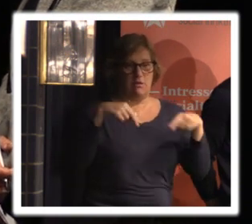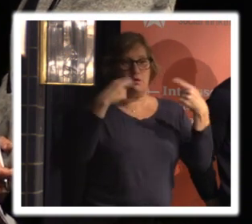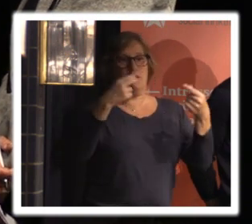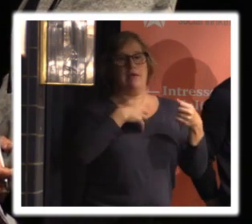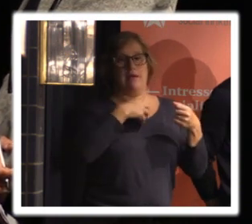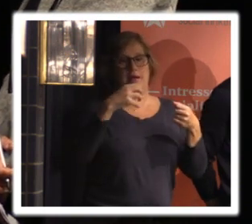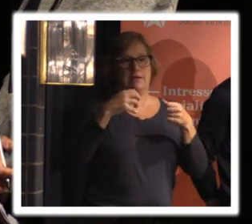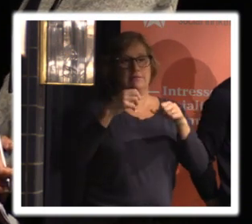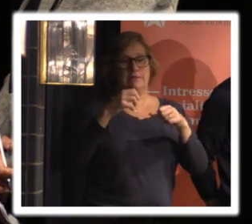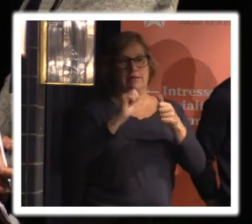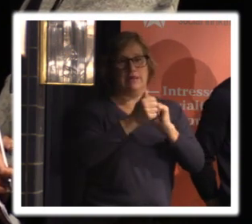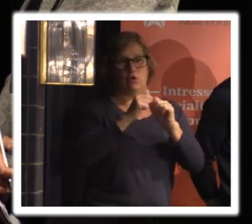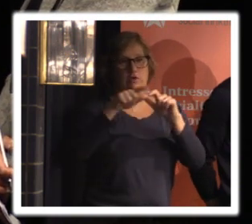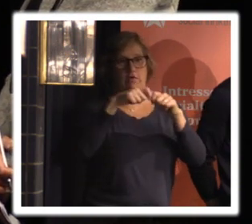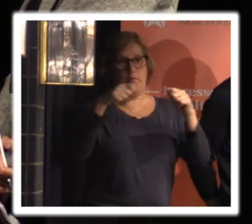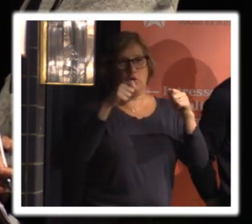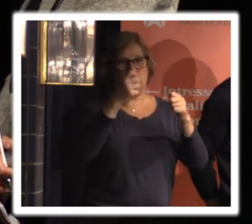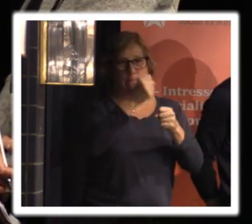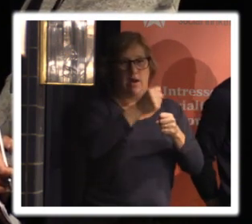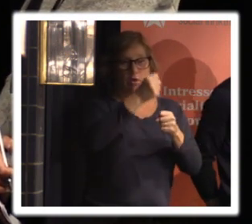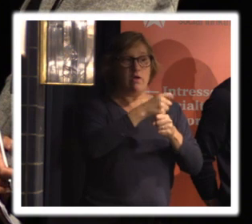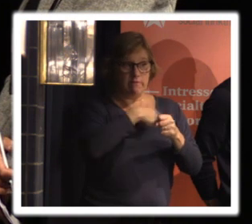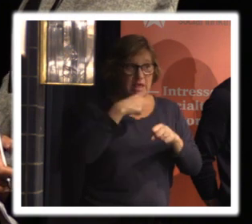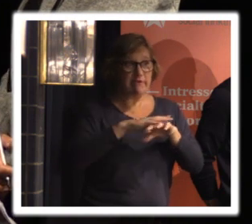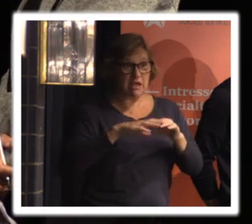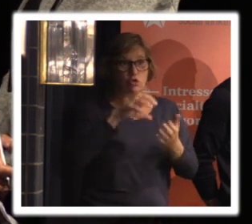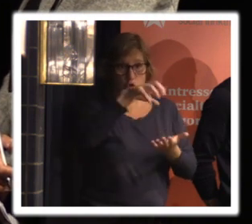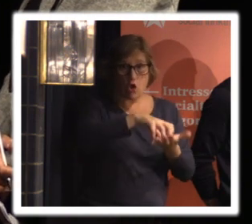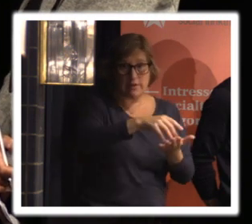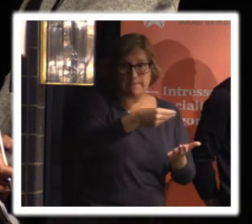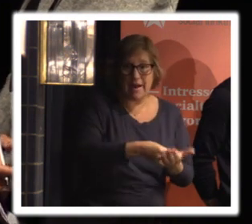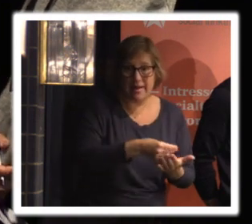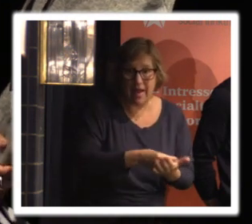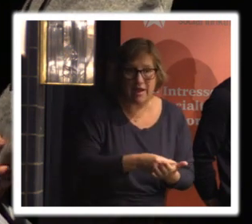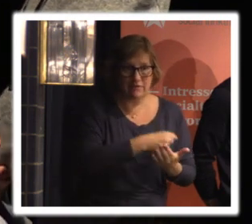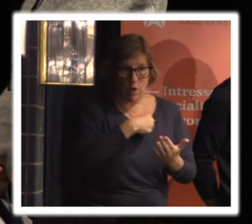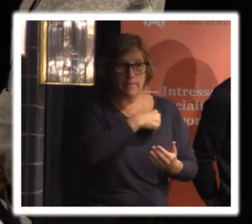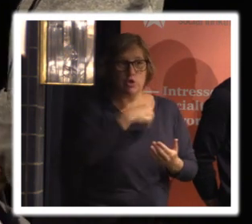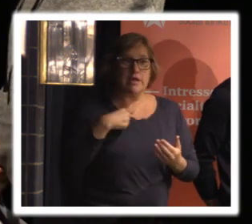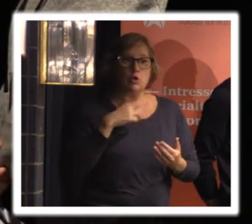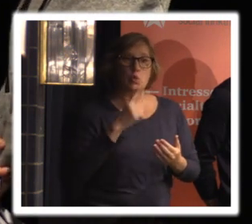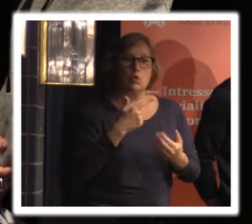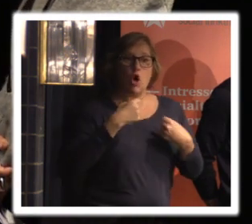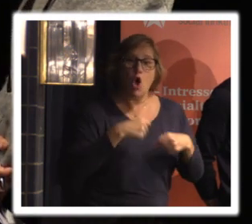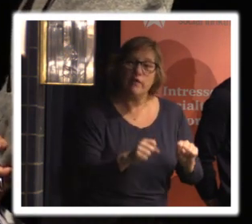riksidrottsförbundet som paraply vi hanterar ju statliga pengar vi fördelar bidrag vi har ju myndighetsutövning och där finns det också en del otydligheter